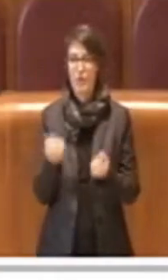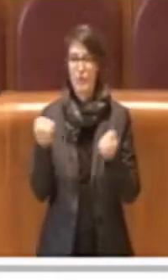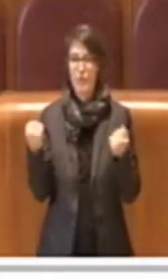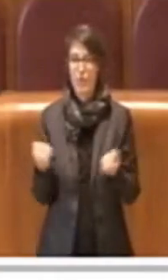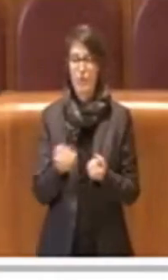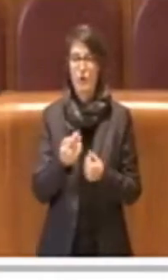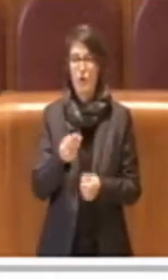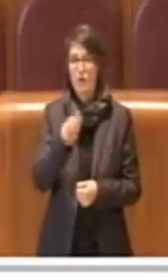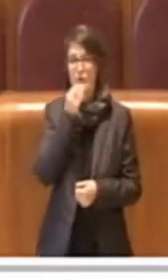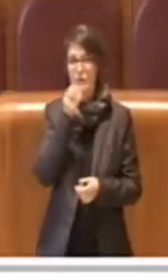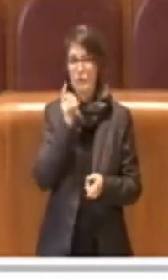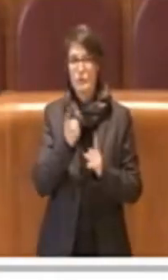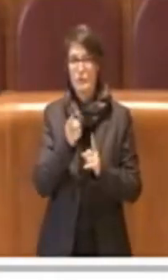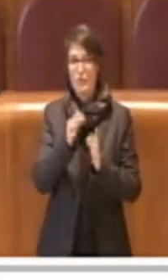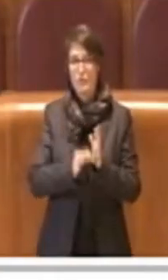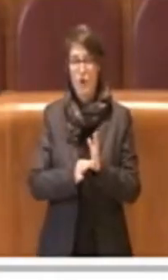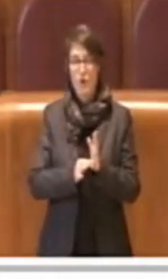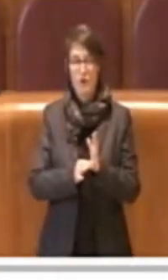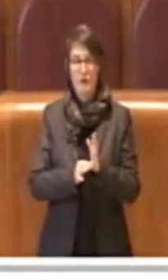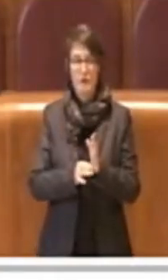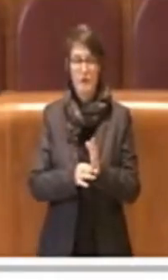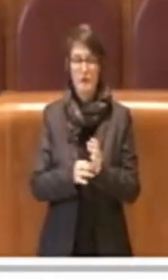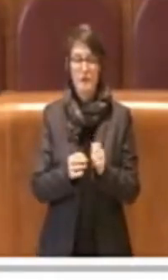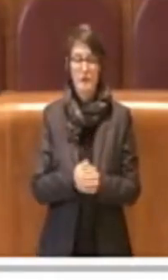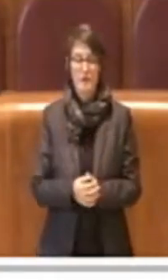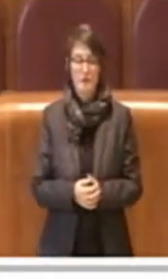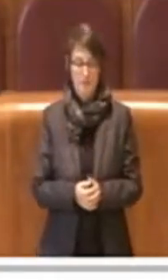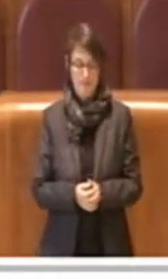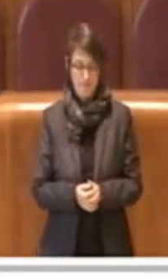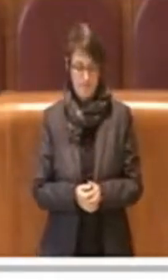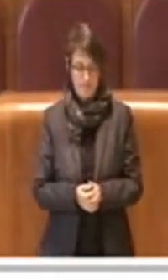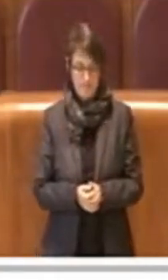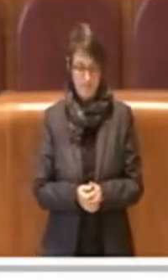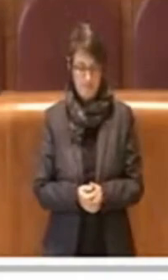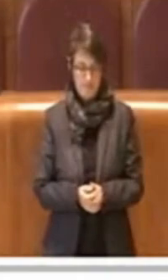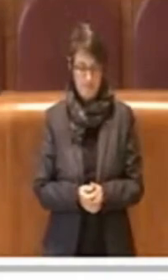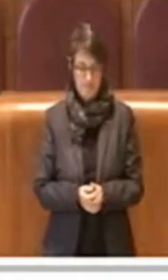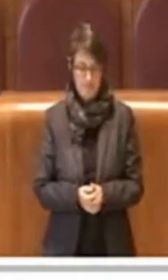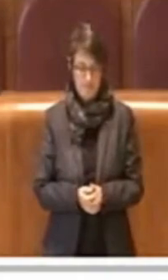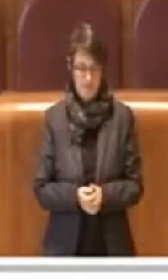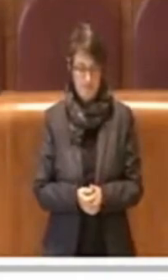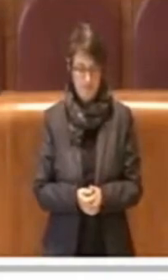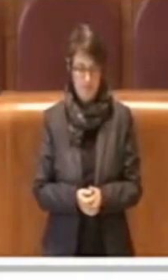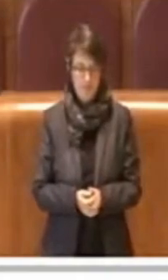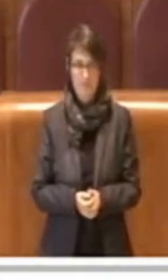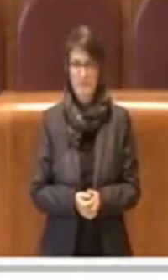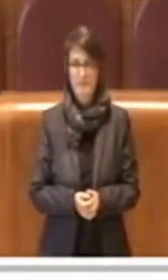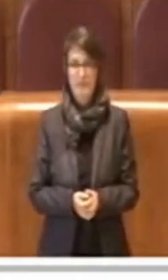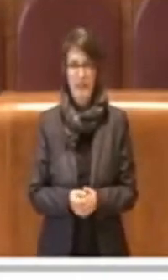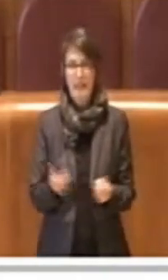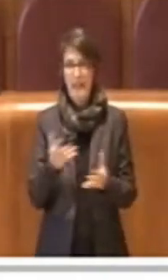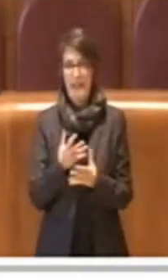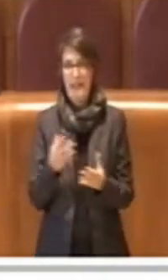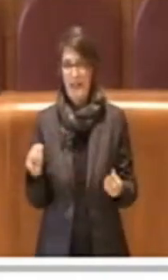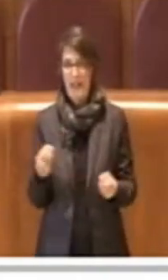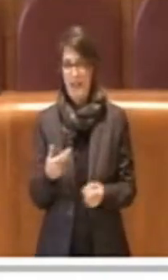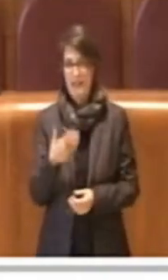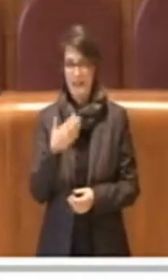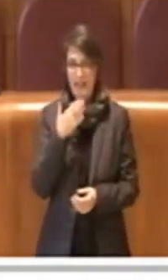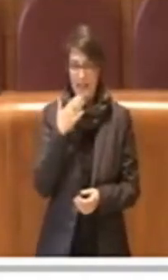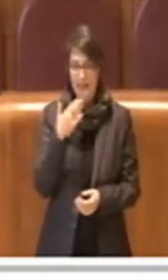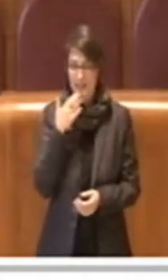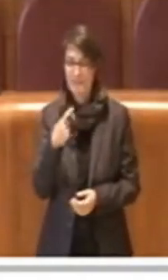espresso ampiamente, perciò il professor Marino, il dottor Pagnè, la dottoressa Tarra e ovviamente tutti gli